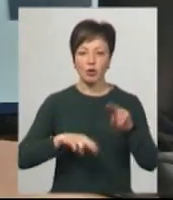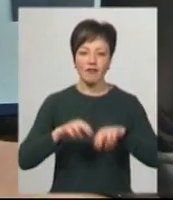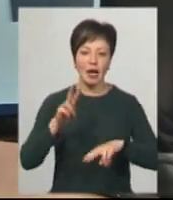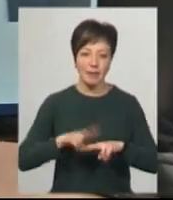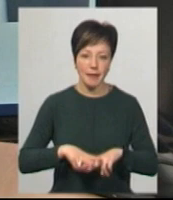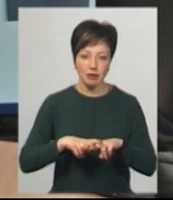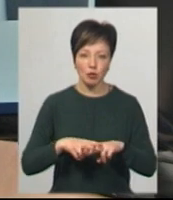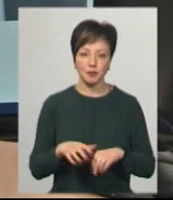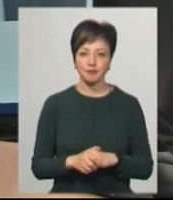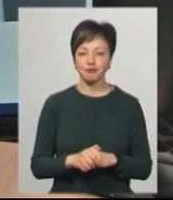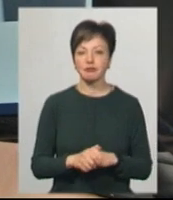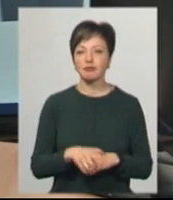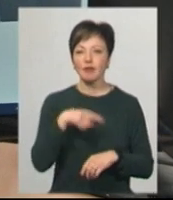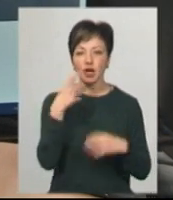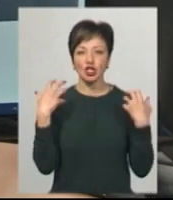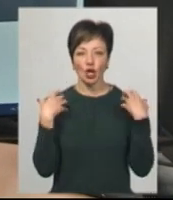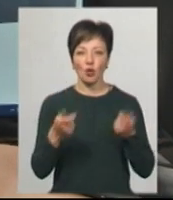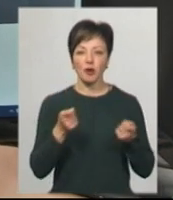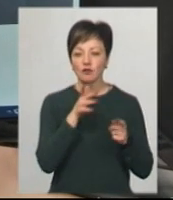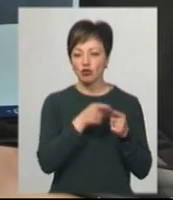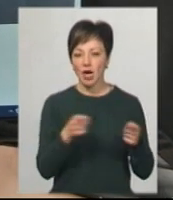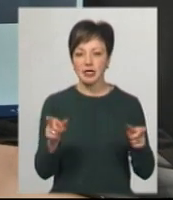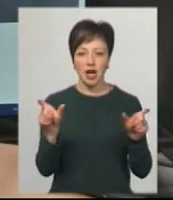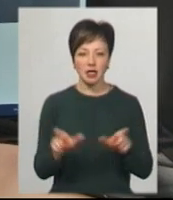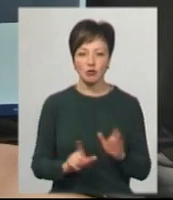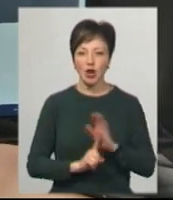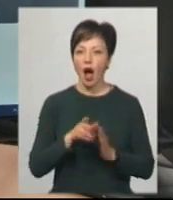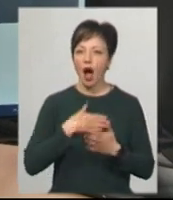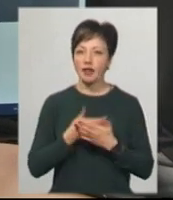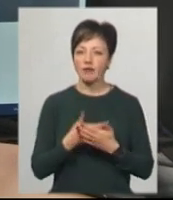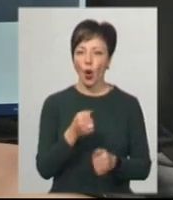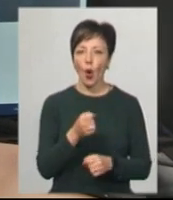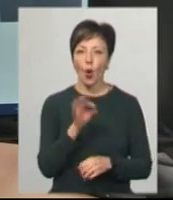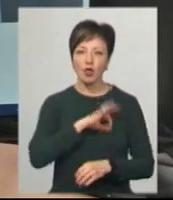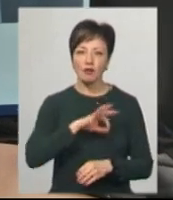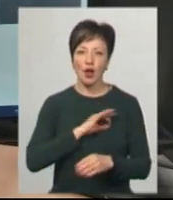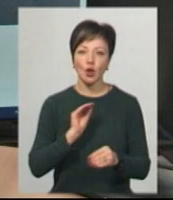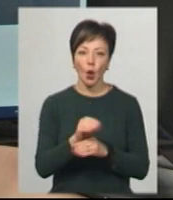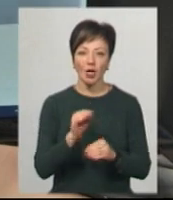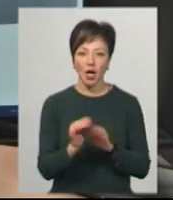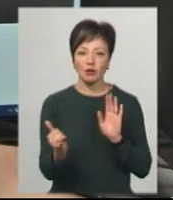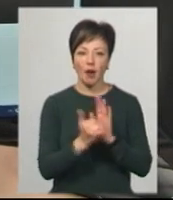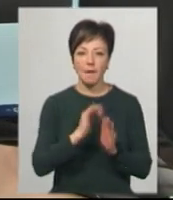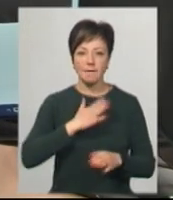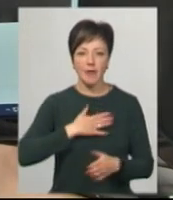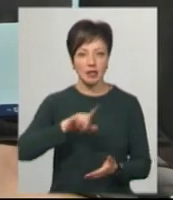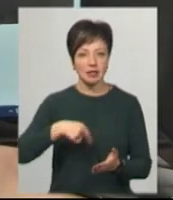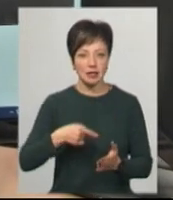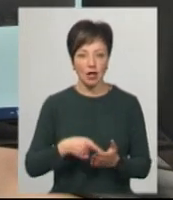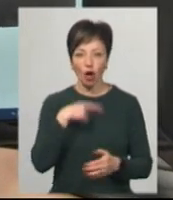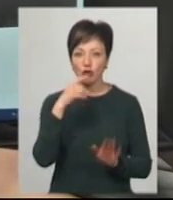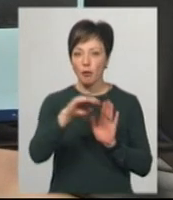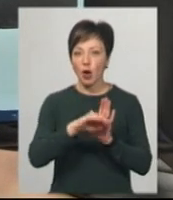паспорт. Зі слів начальника управління, саме в час карантину почали активно користуватися онлайн-додатком для хмельничан MyCity. Олексій Хохлов каже,